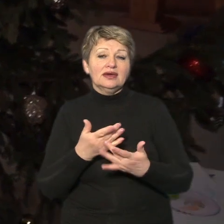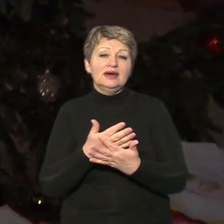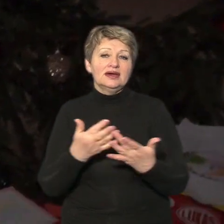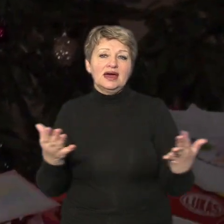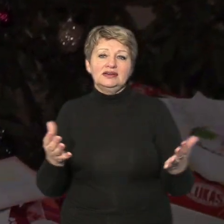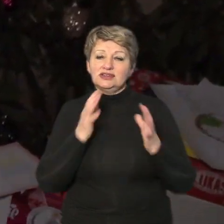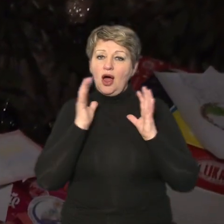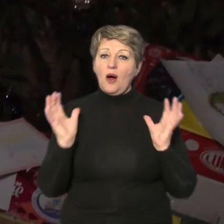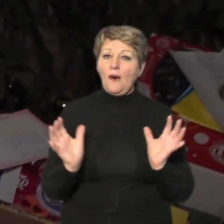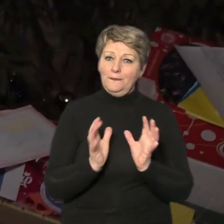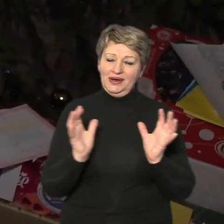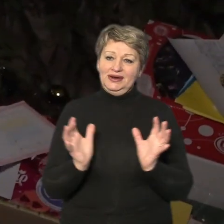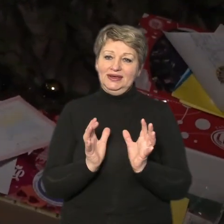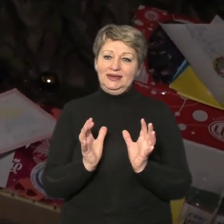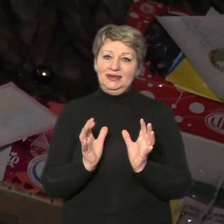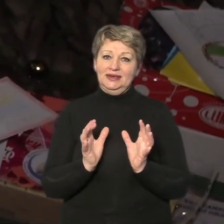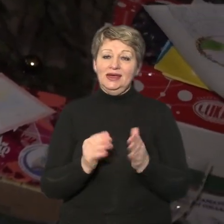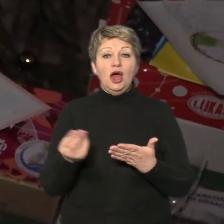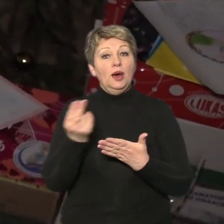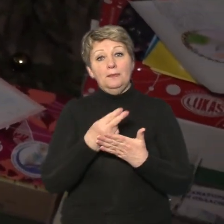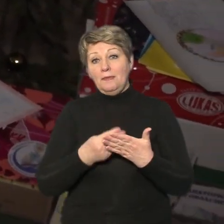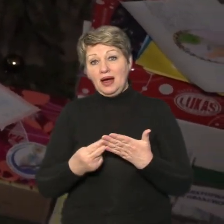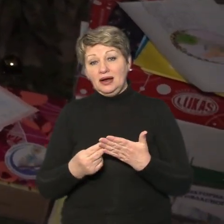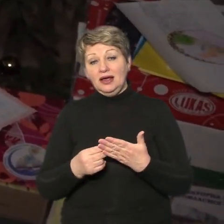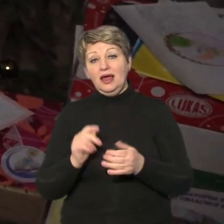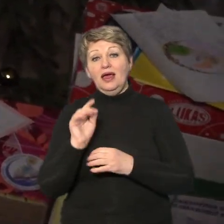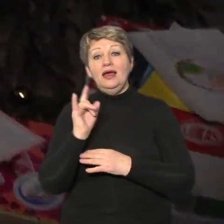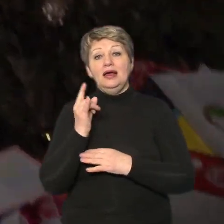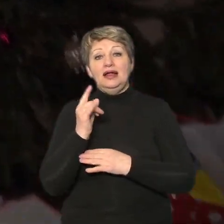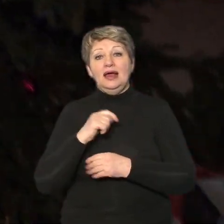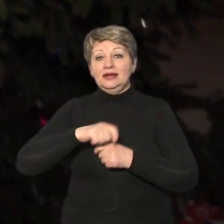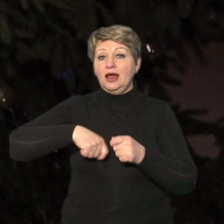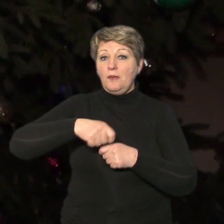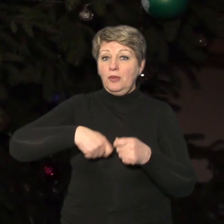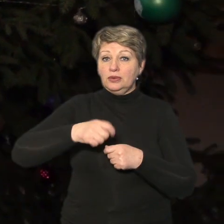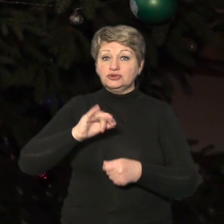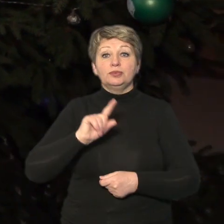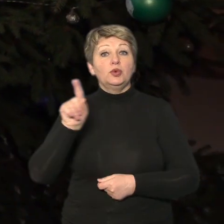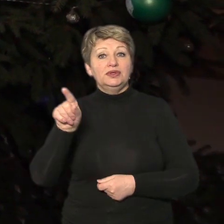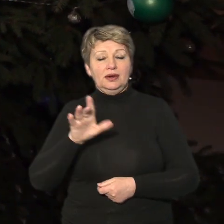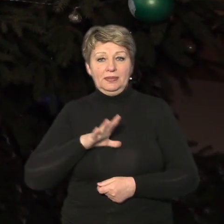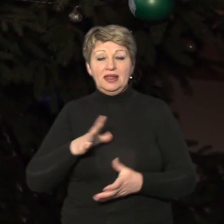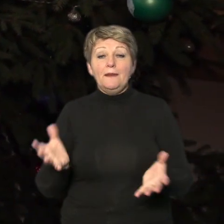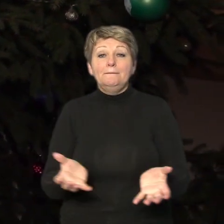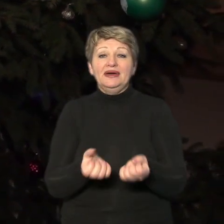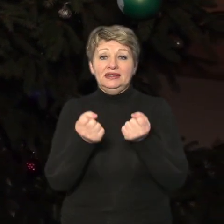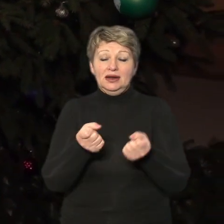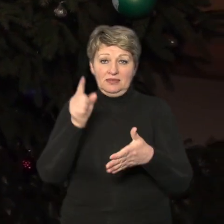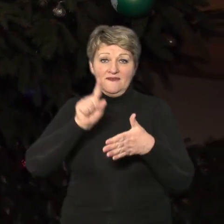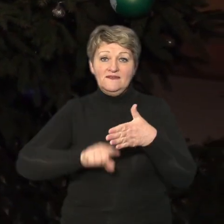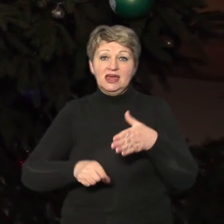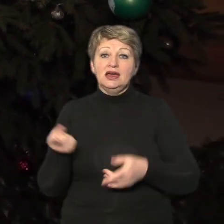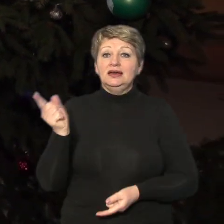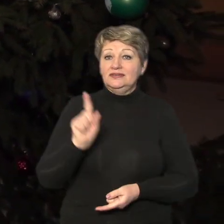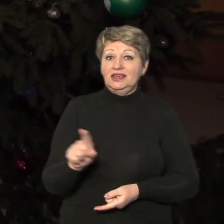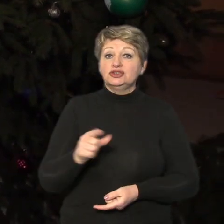малюнки ляльки мотанки щоб у них була підтримка і віра в те що